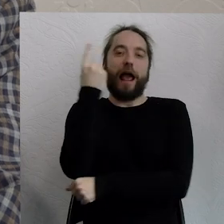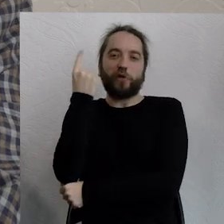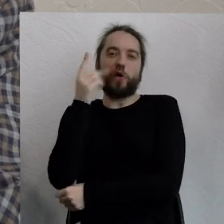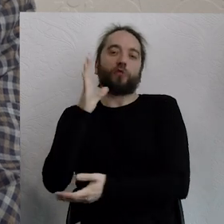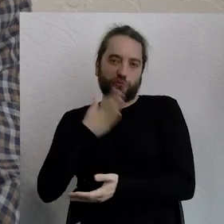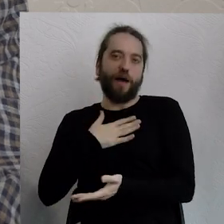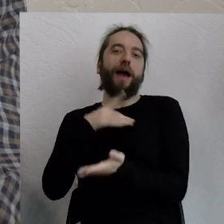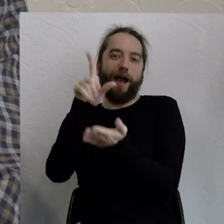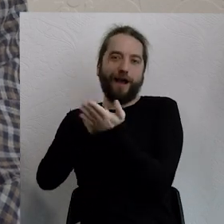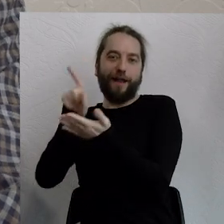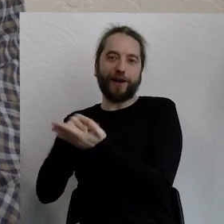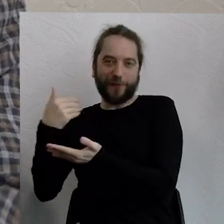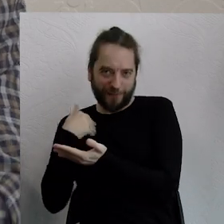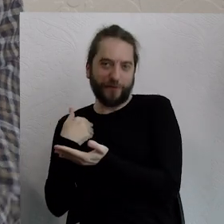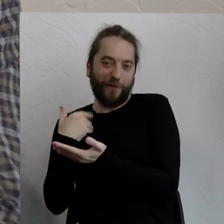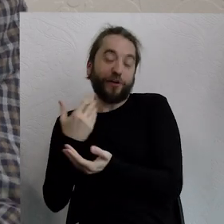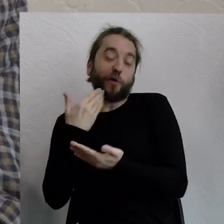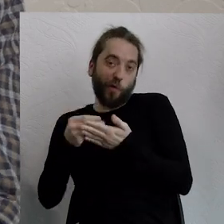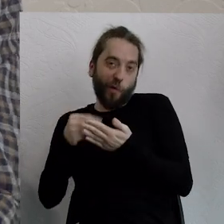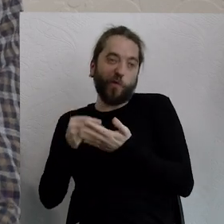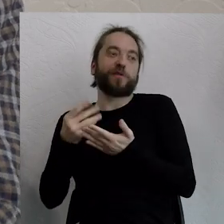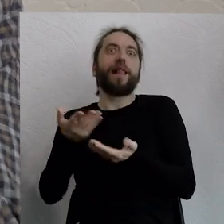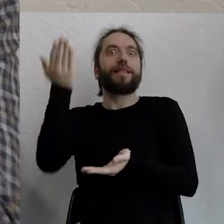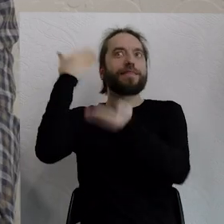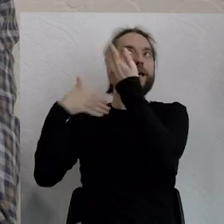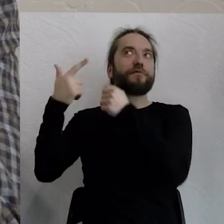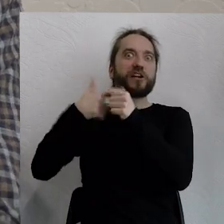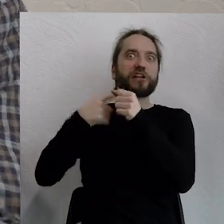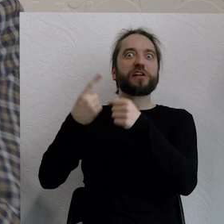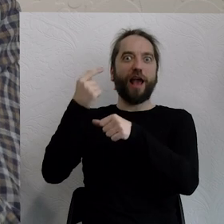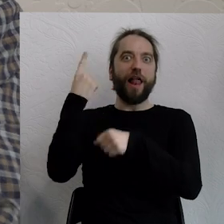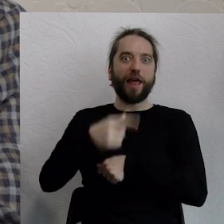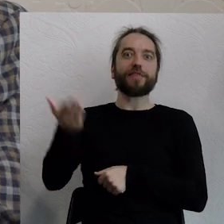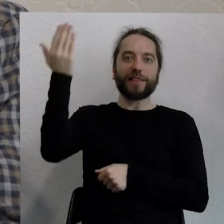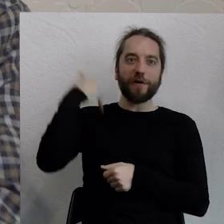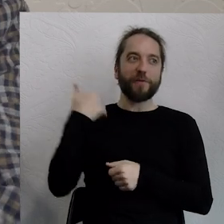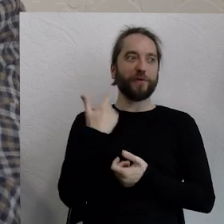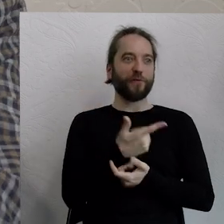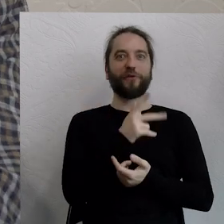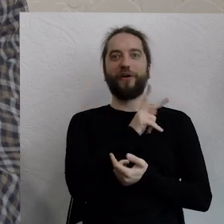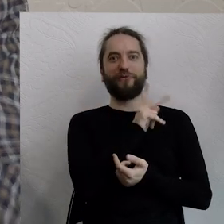ale jeszcze 15-20 lat temu, no było, arcydzieła jeździły takie właśnie